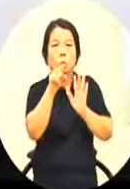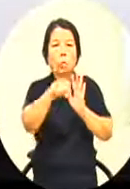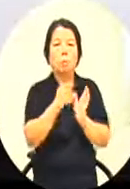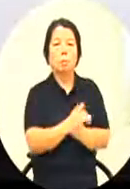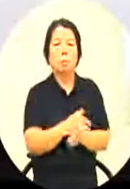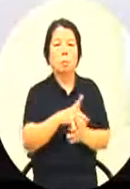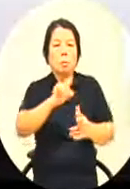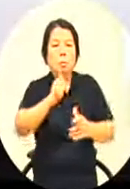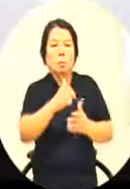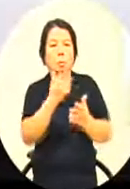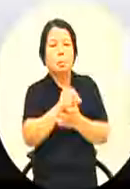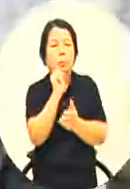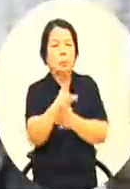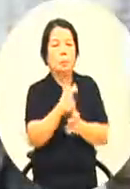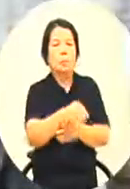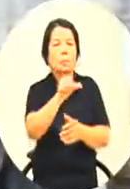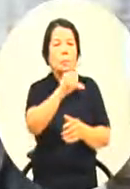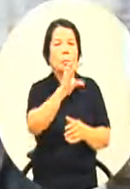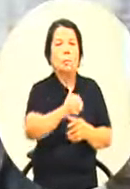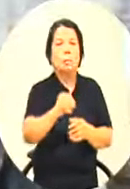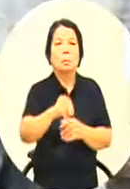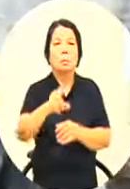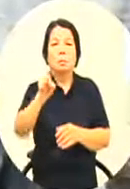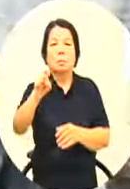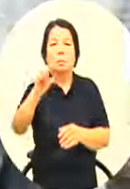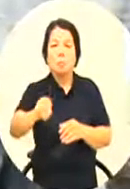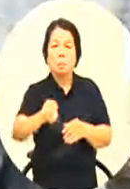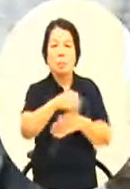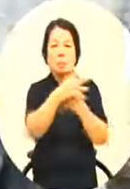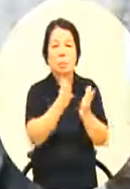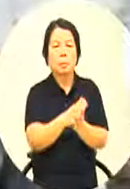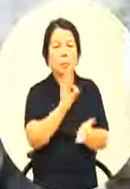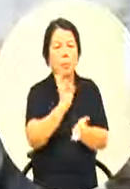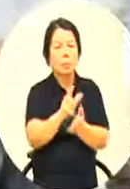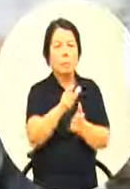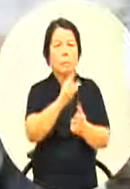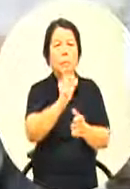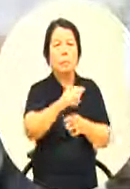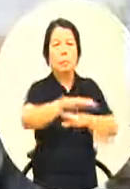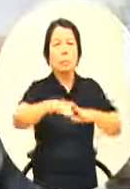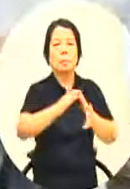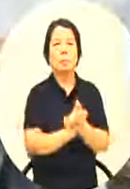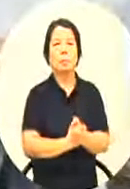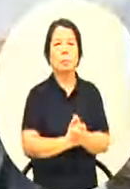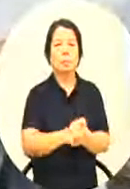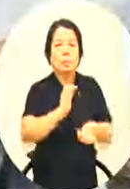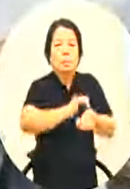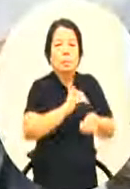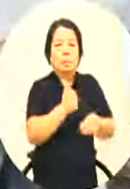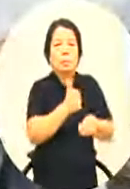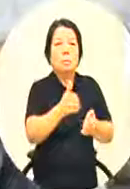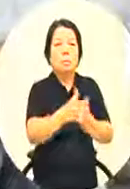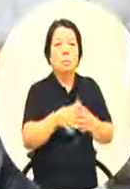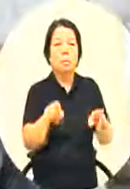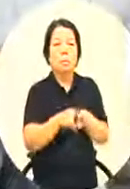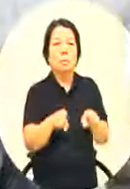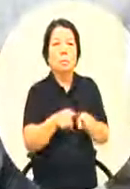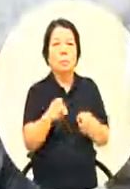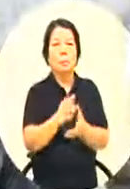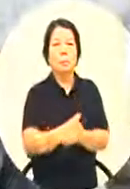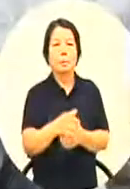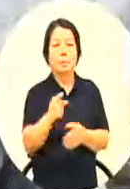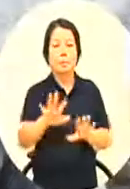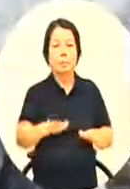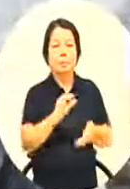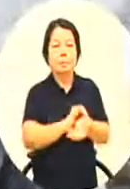155万块10万块他会去买医生不是荷牙医生就普通现在医生比较辛苦